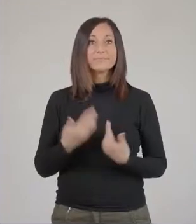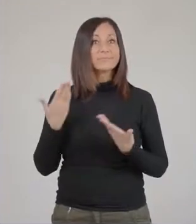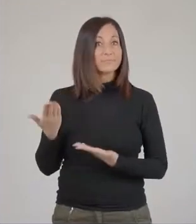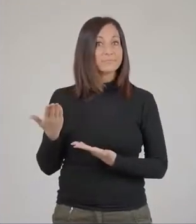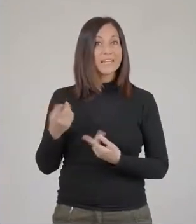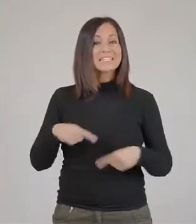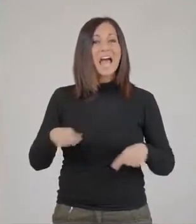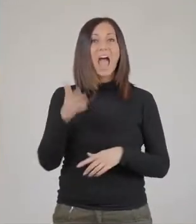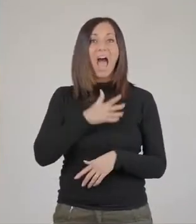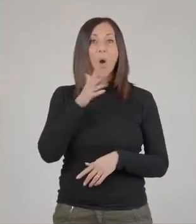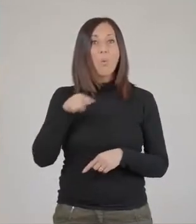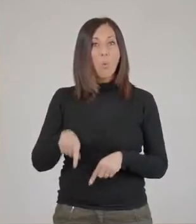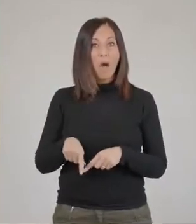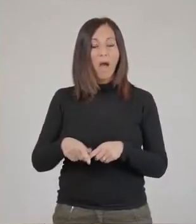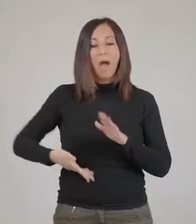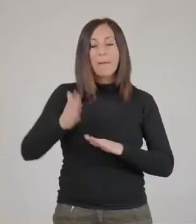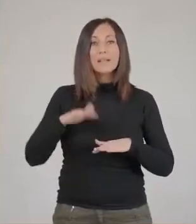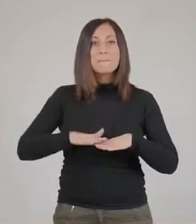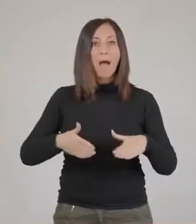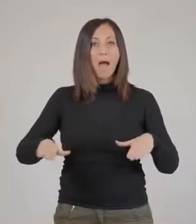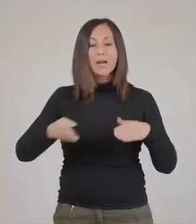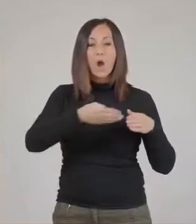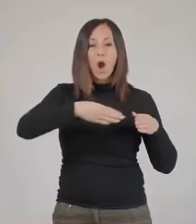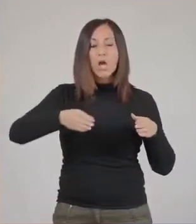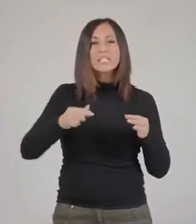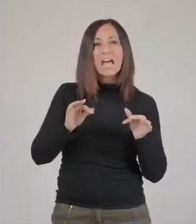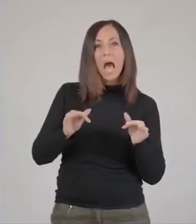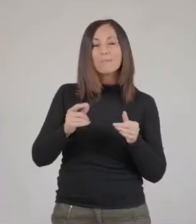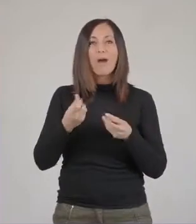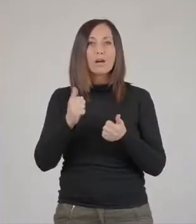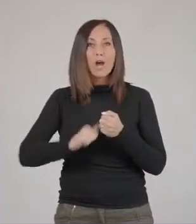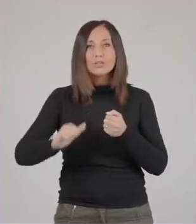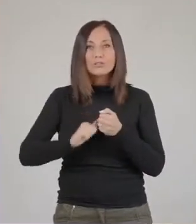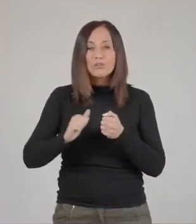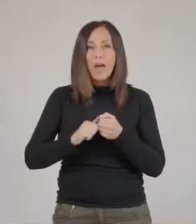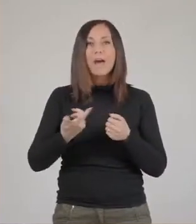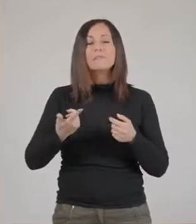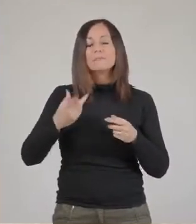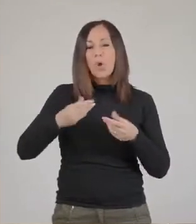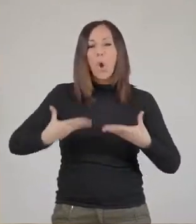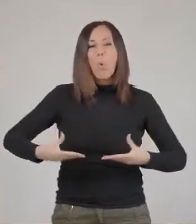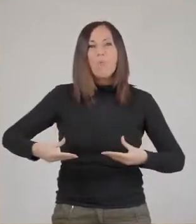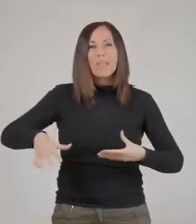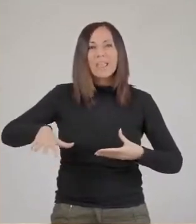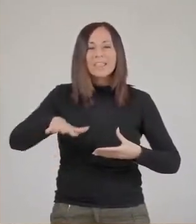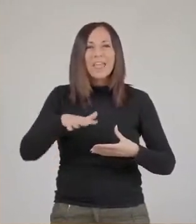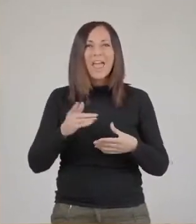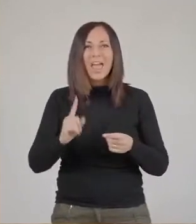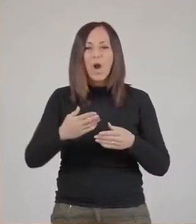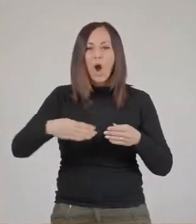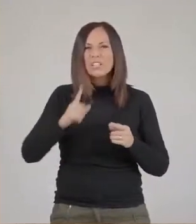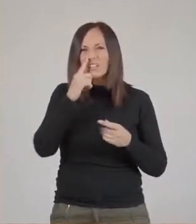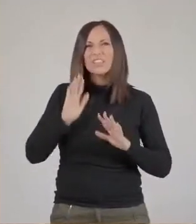Ci troviamo nella sala dell'acqua, che va dal mare alle coste, sabbiose e rocciose, alle aree umide costiere,